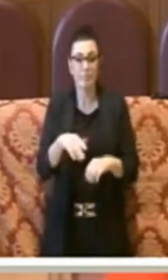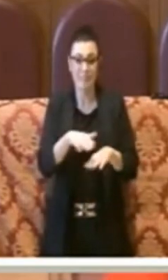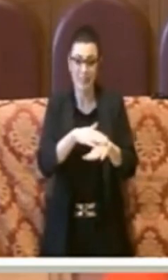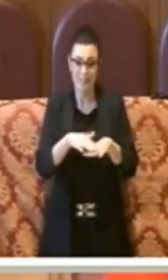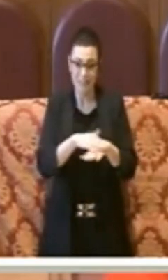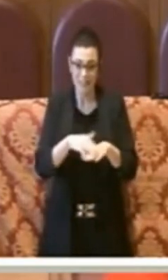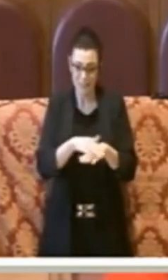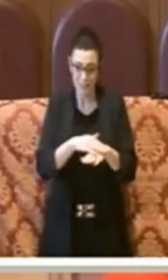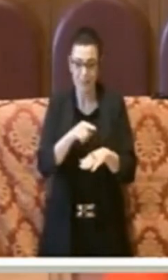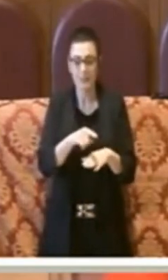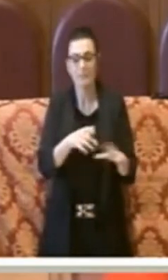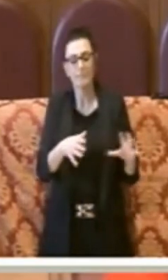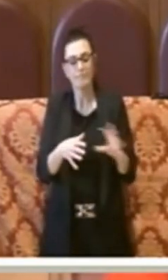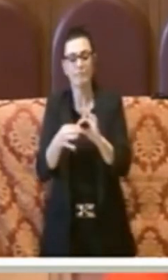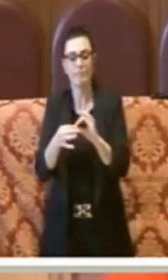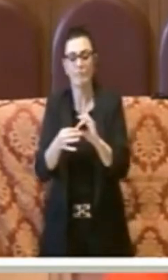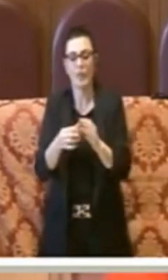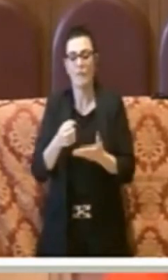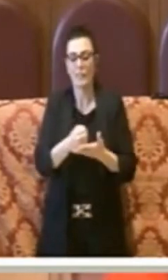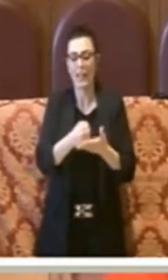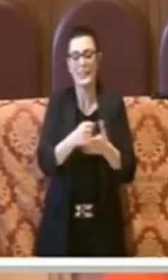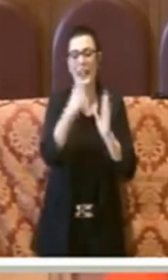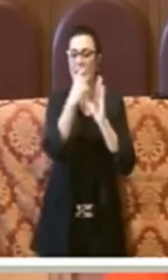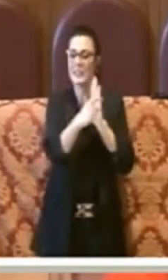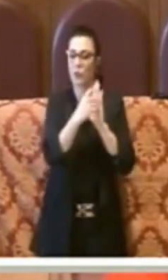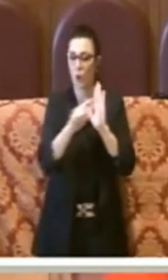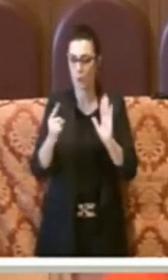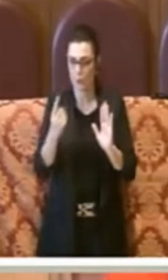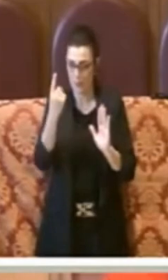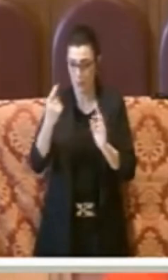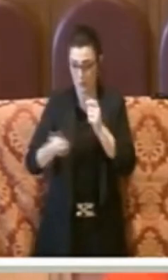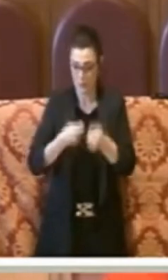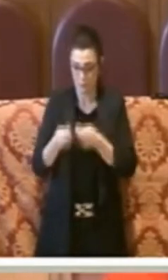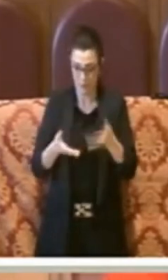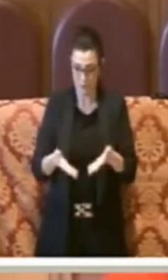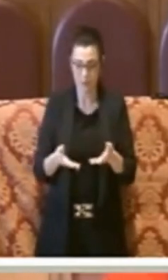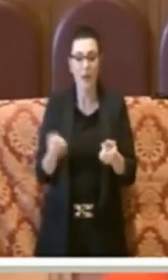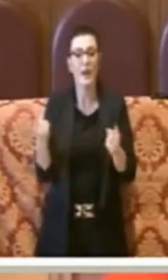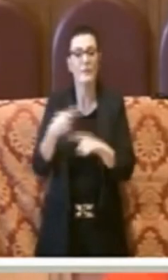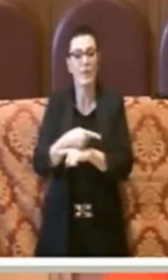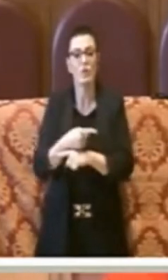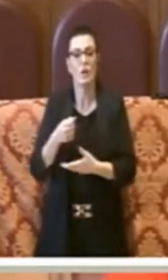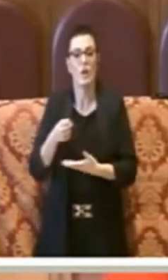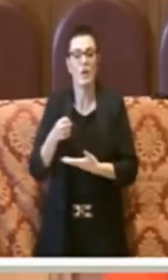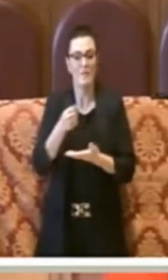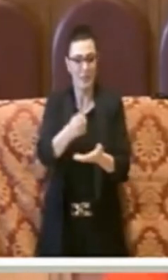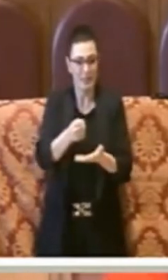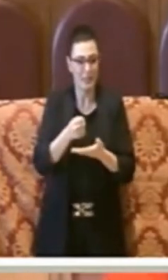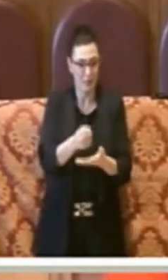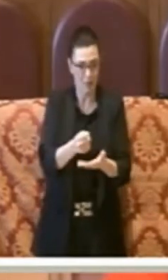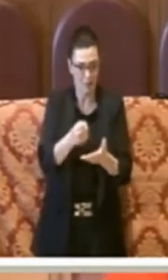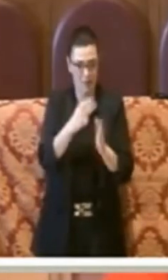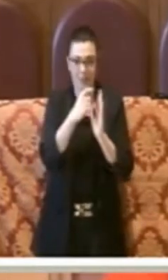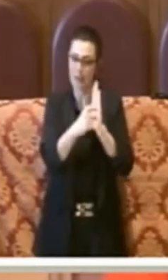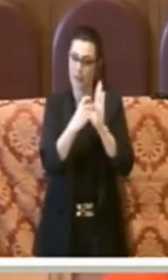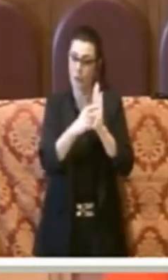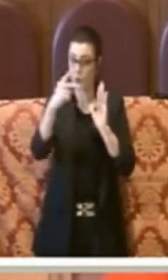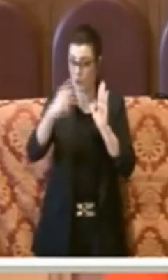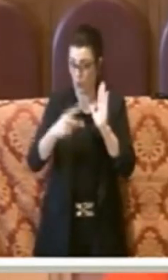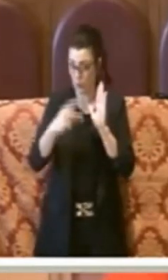titolo primo, la spesa corrente, mentre gli investimenti tramite il titolo secondo, cioè gli investimenti. Quindi già questo